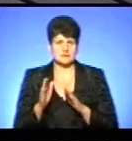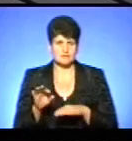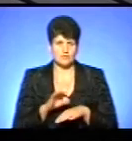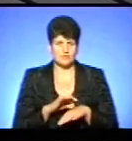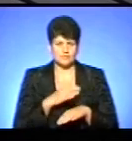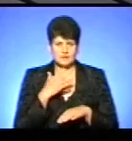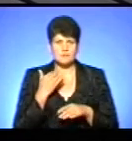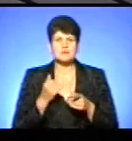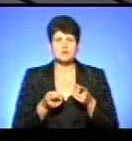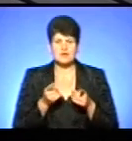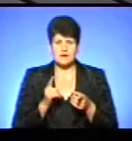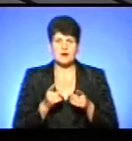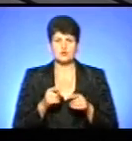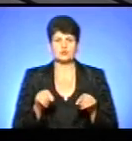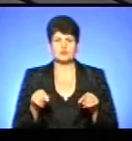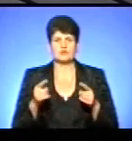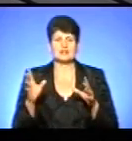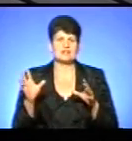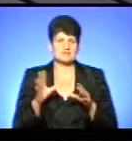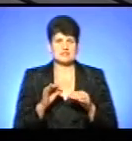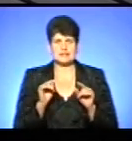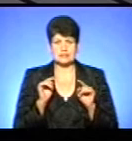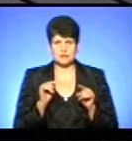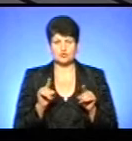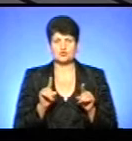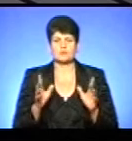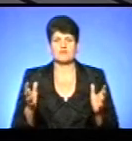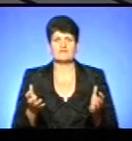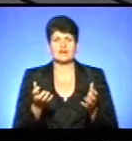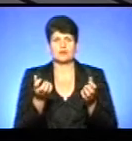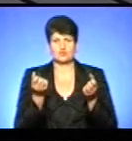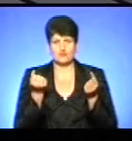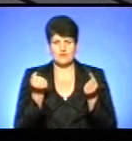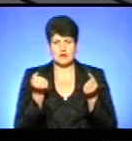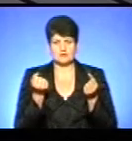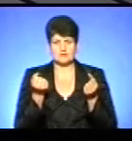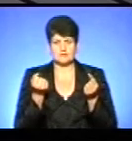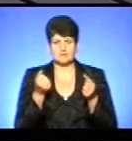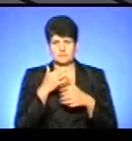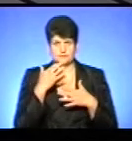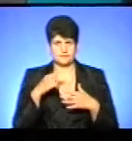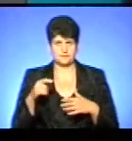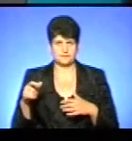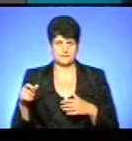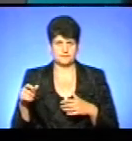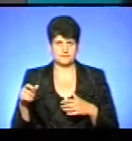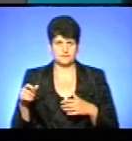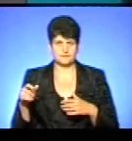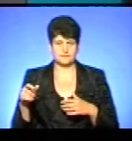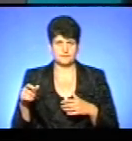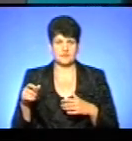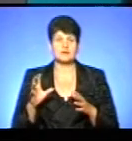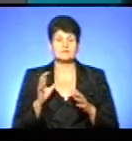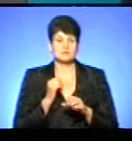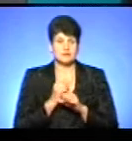реально створили все для того, щоб врятувати, скажімо, без перебільшення сотні життів. Якраз вклалися у п'ять